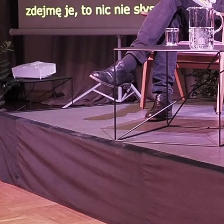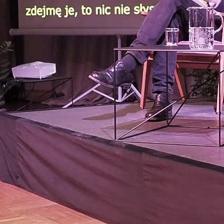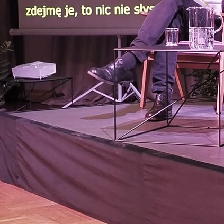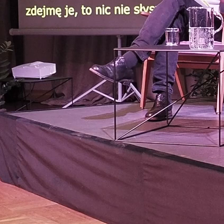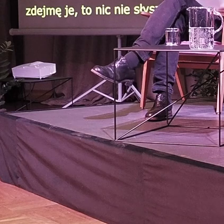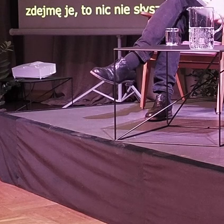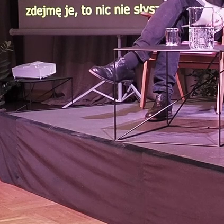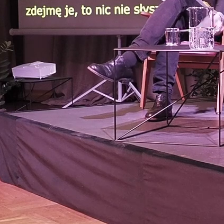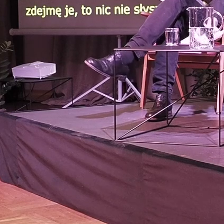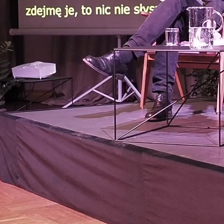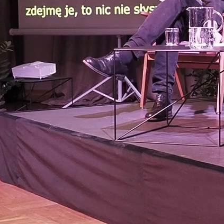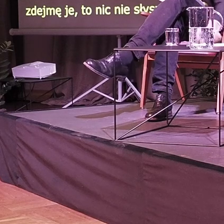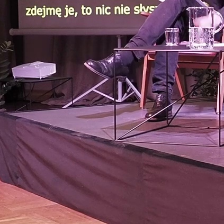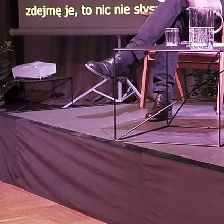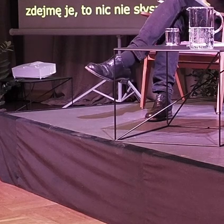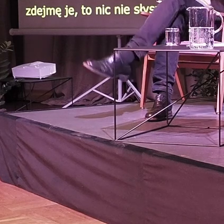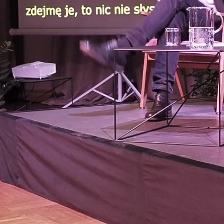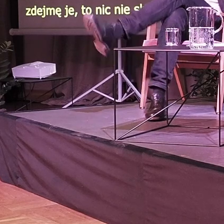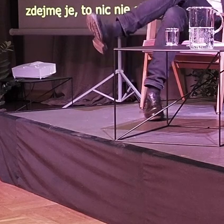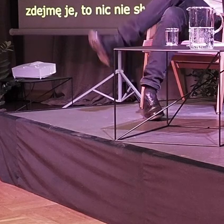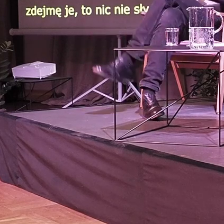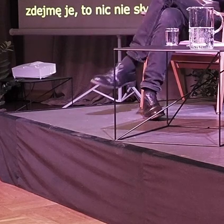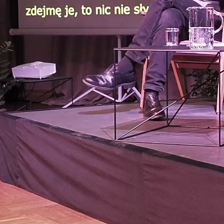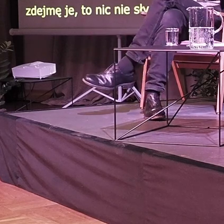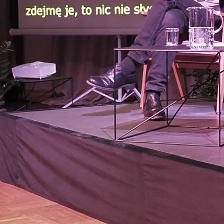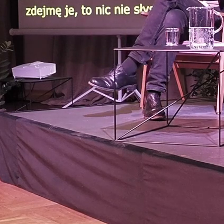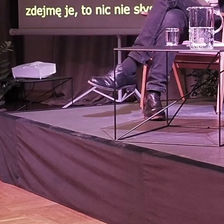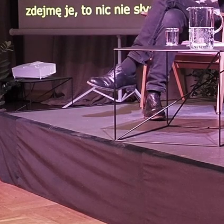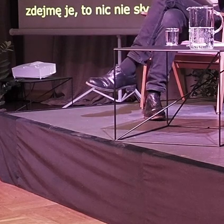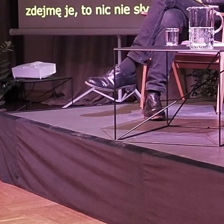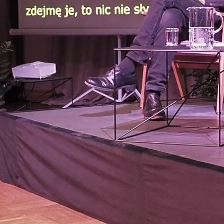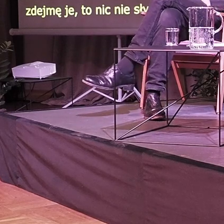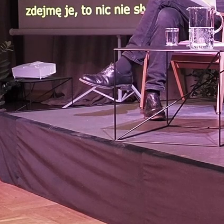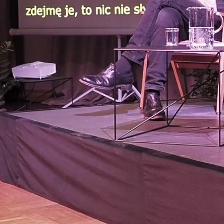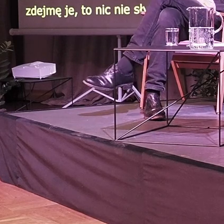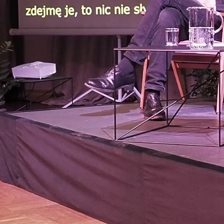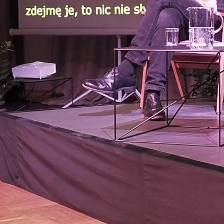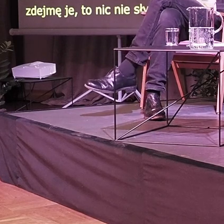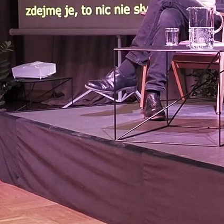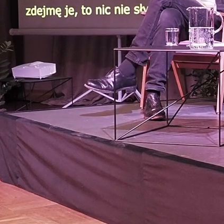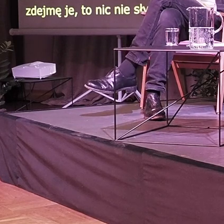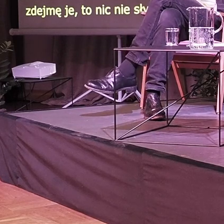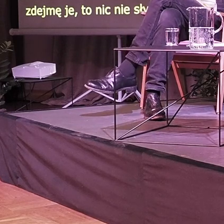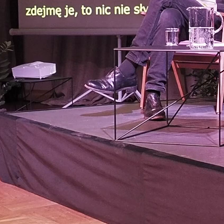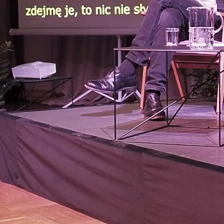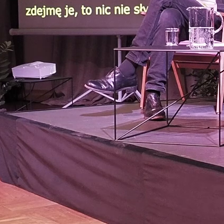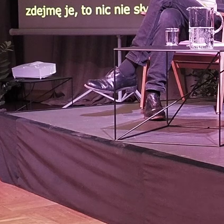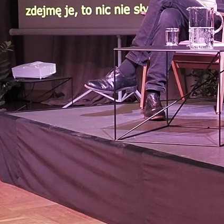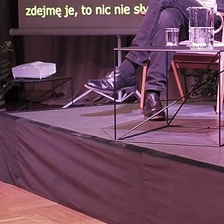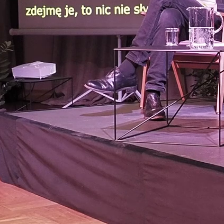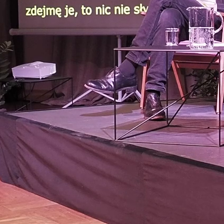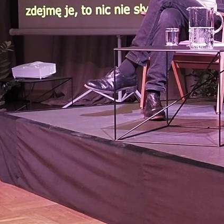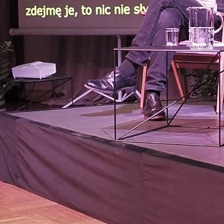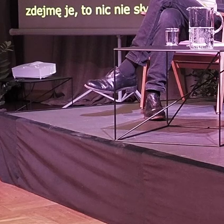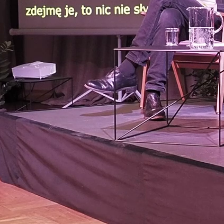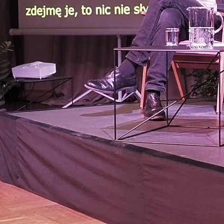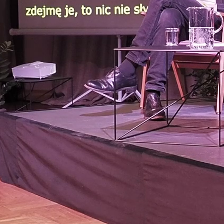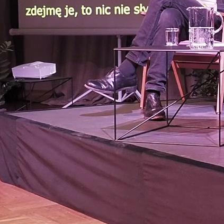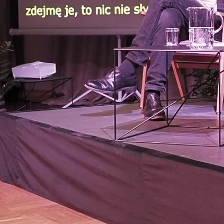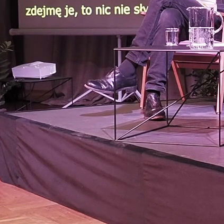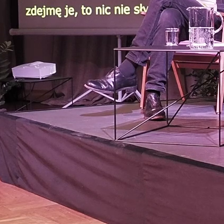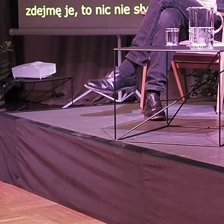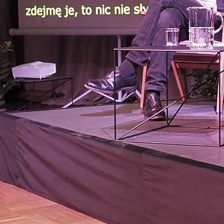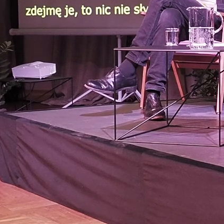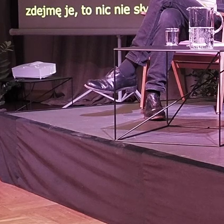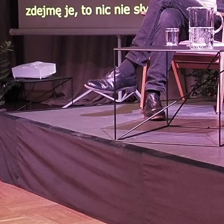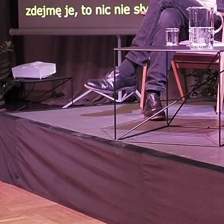To nawet mnie skłoniło do refleksji. I myślę, że różne osoby właśnie myślały tak, że pojawiła